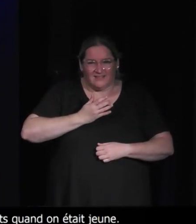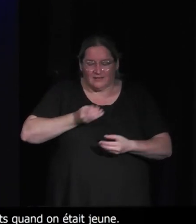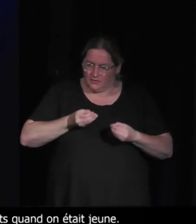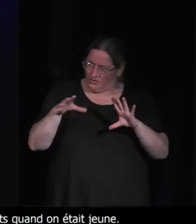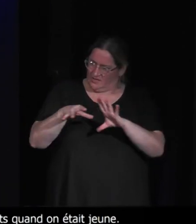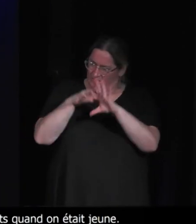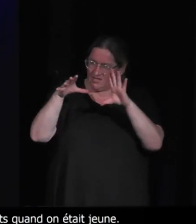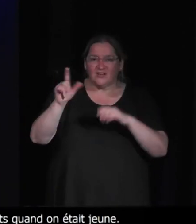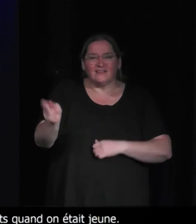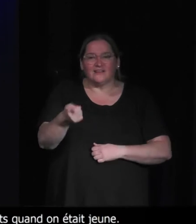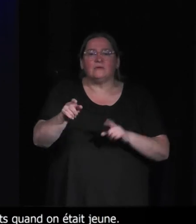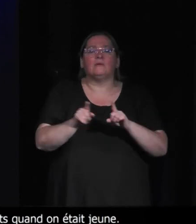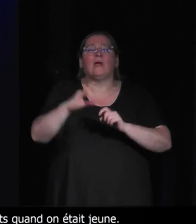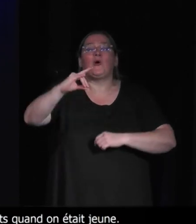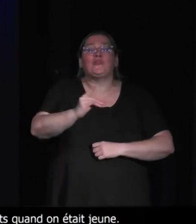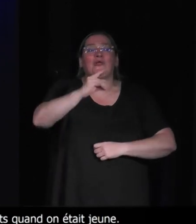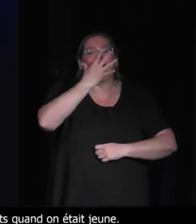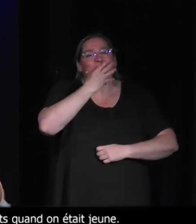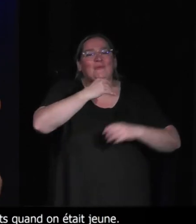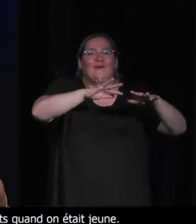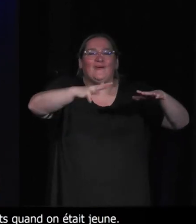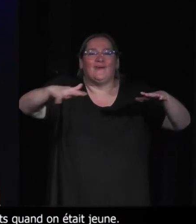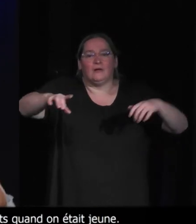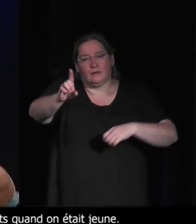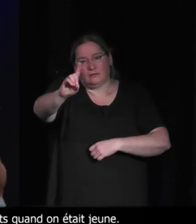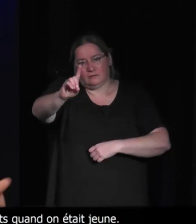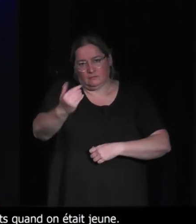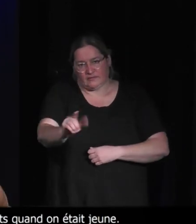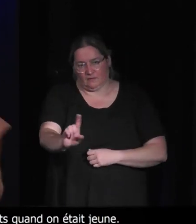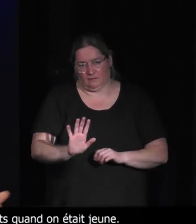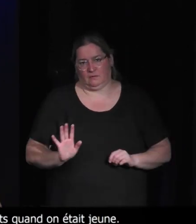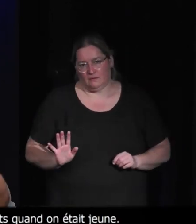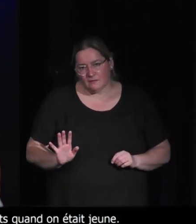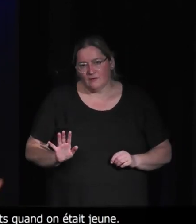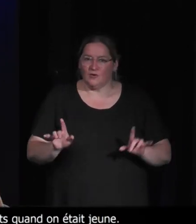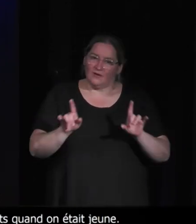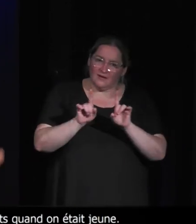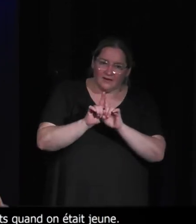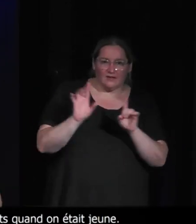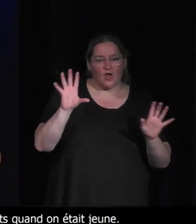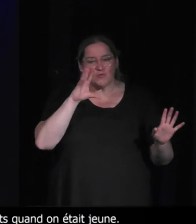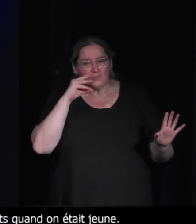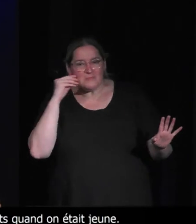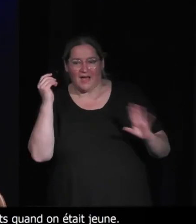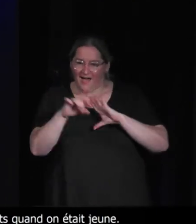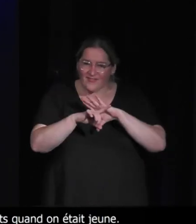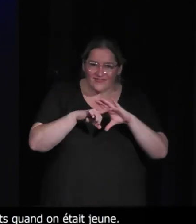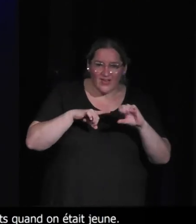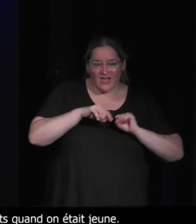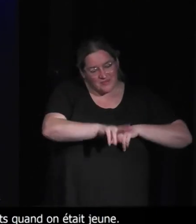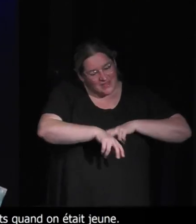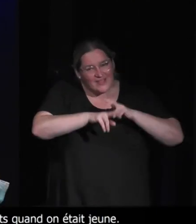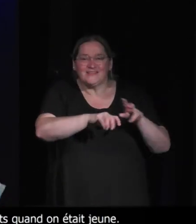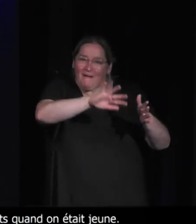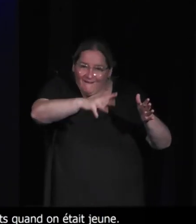celle de la Dordogne, qui n pas le paysage, qui n pas le paysage anthropisé, sculpté par l'homme, sculpté par les paysans, qui est